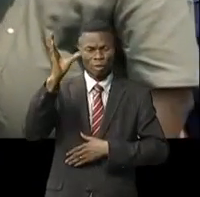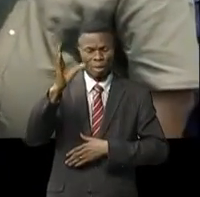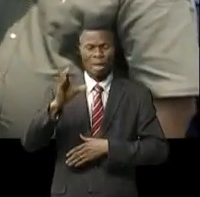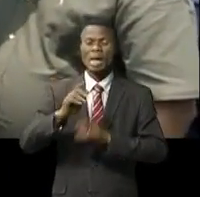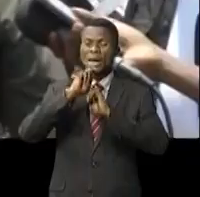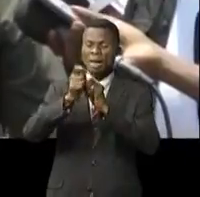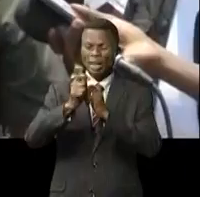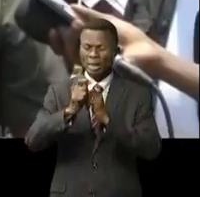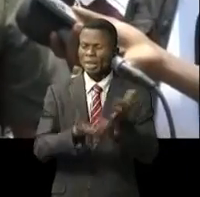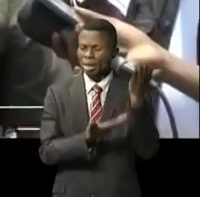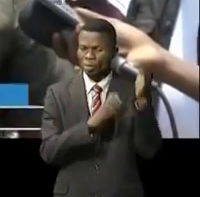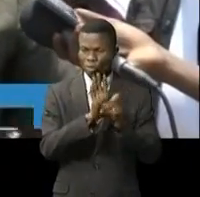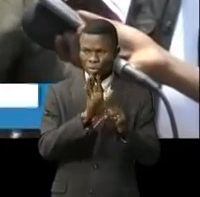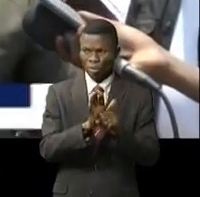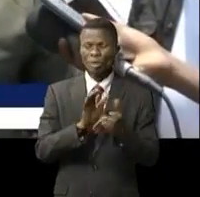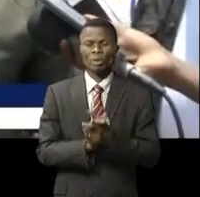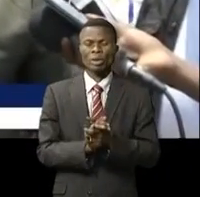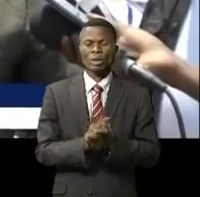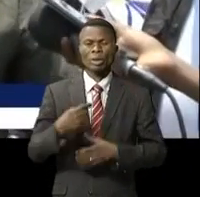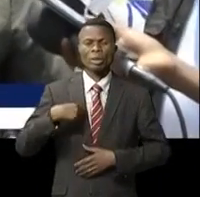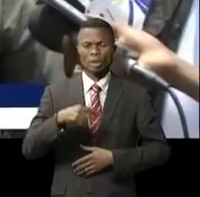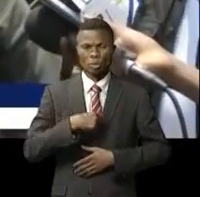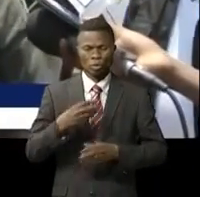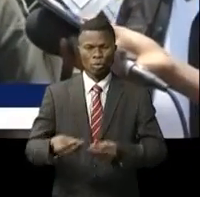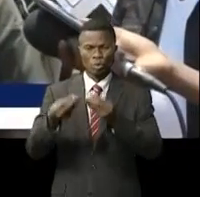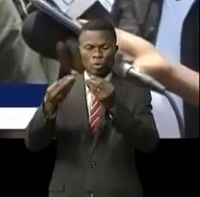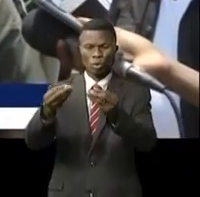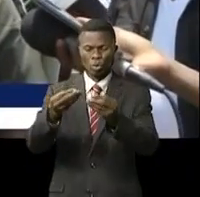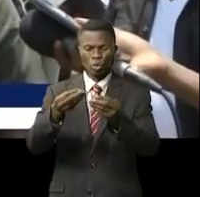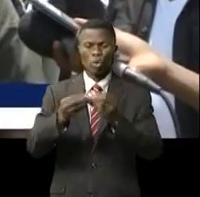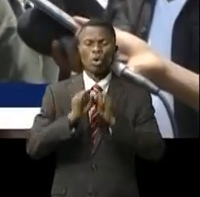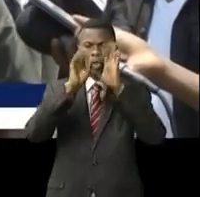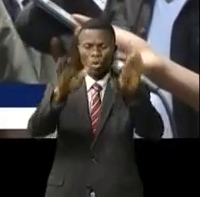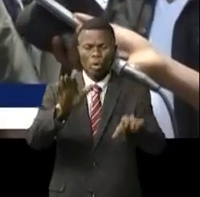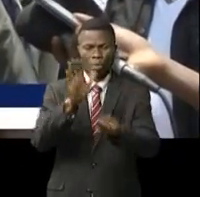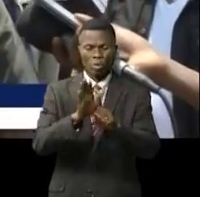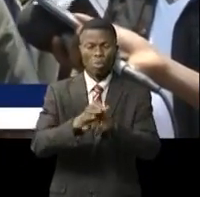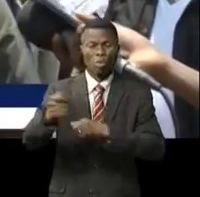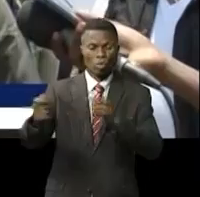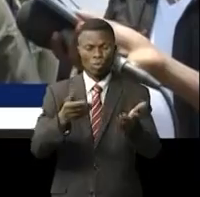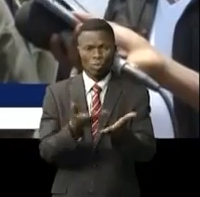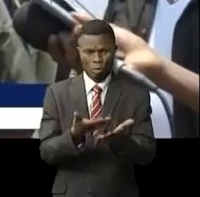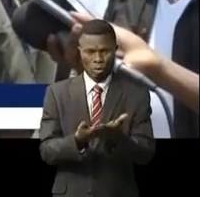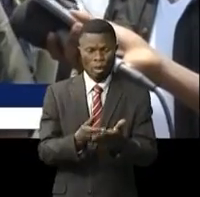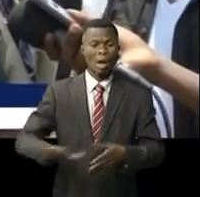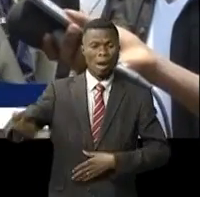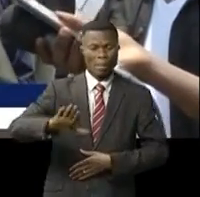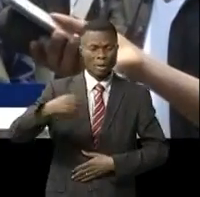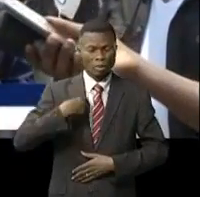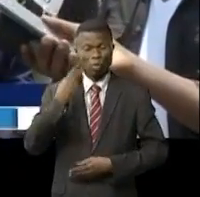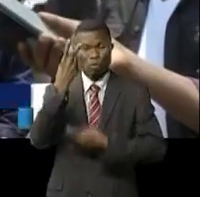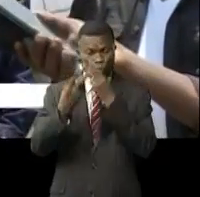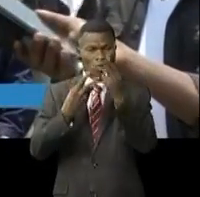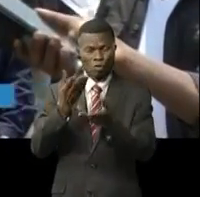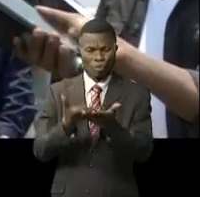porte tout son sens. Nous avons donc déjà remis et inauguré beaucoup d'ouvrages dans cet espace. Partout où je suis passé, je le